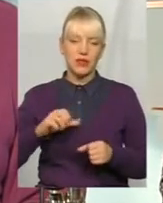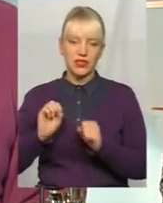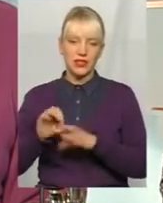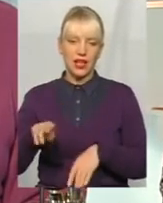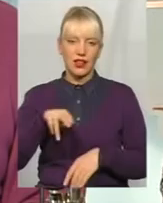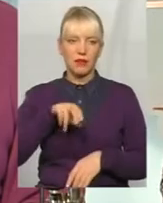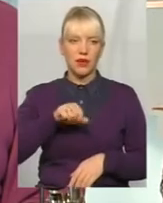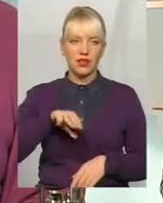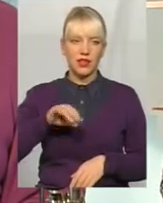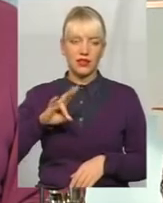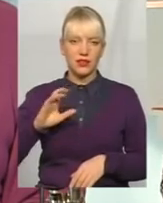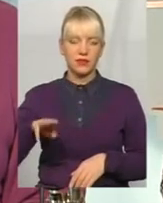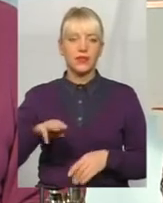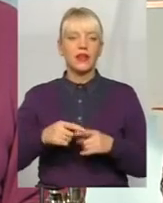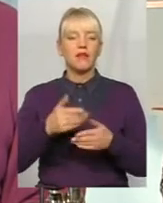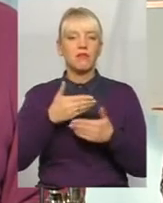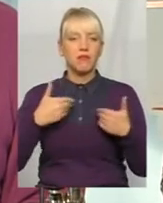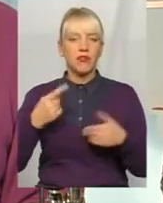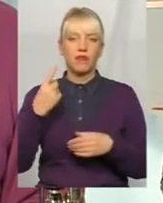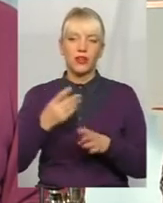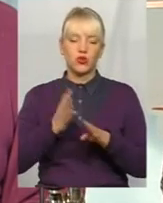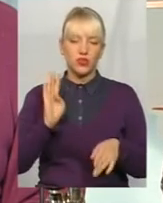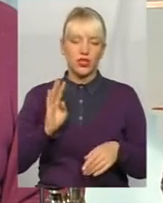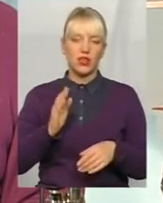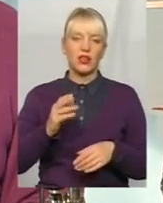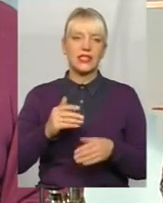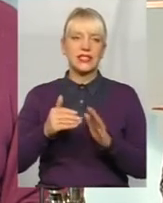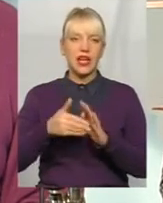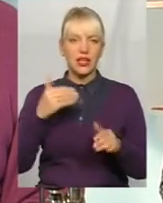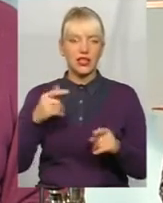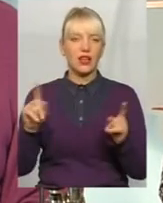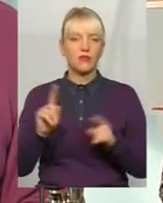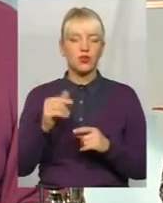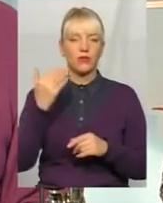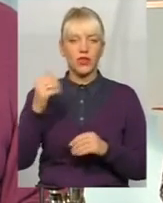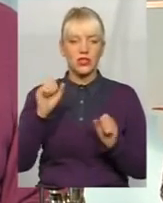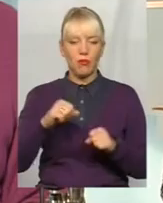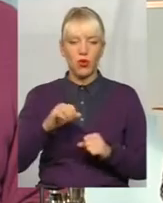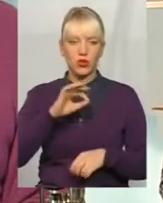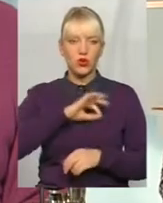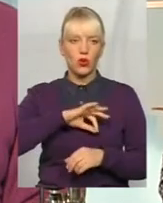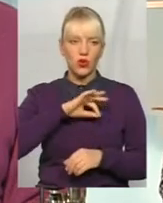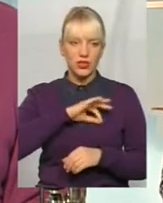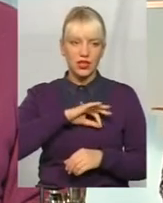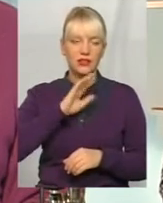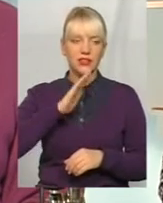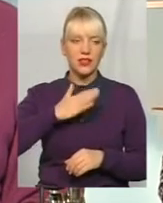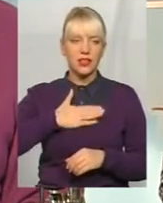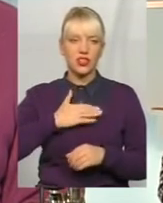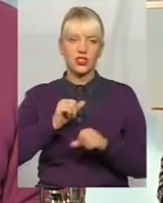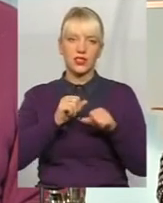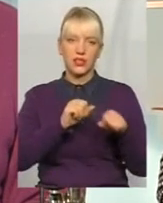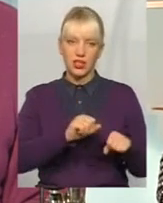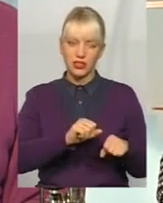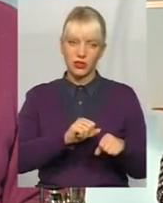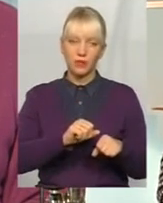То це в першу чергу ми закликаємо своїх членів поспілки, щоб вони змогли скористатися нашим захистом.